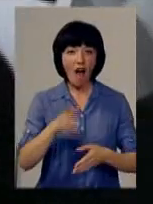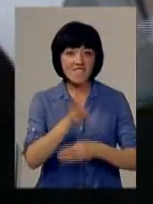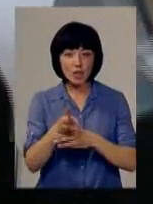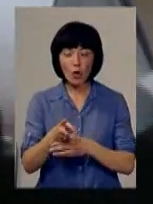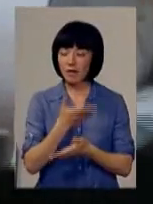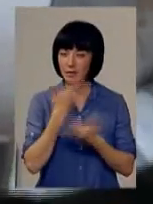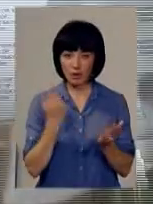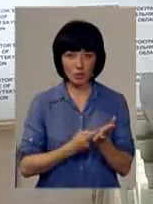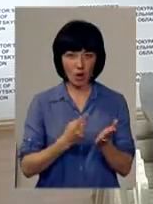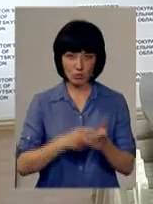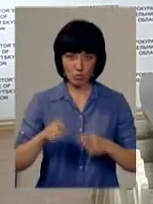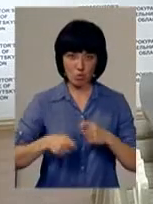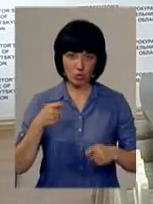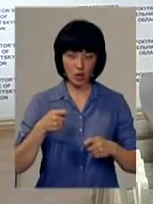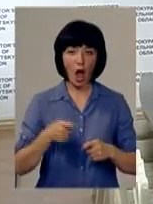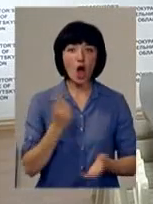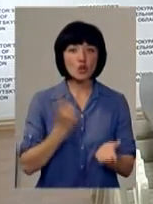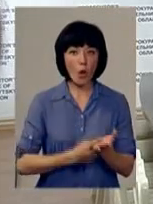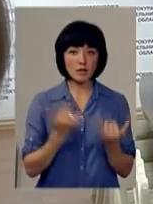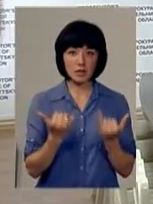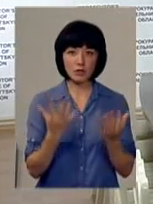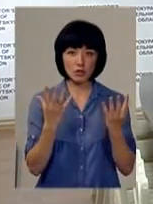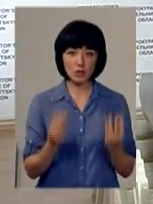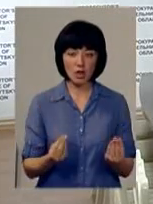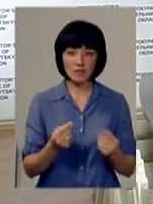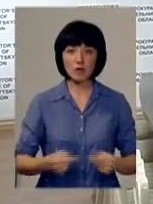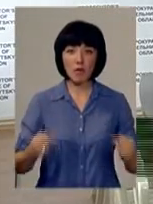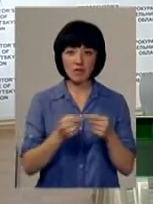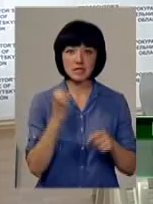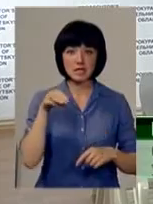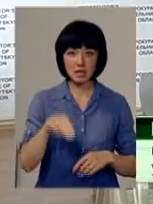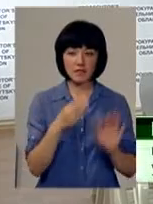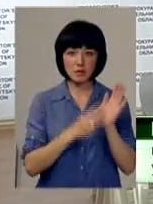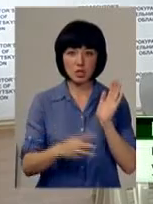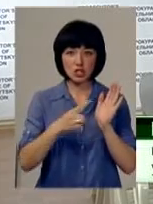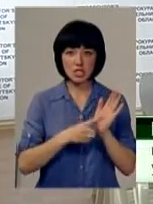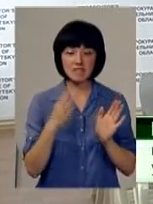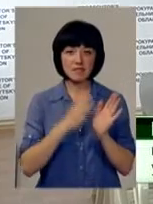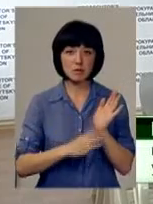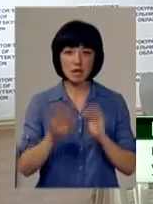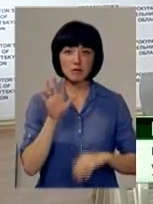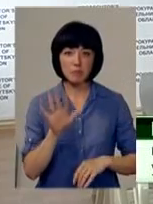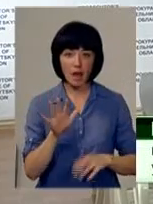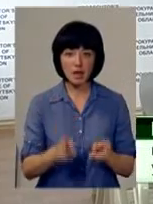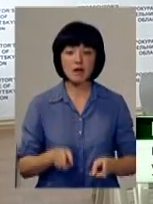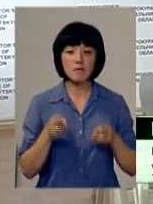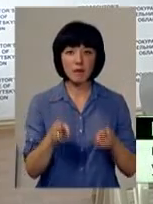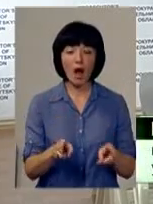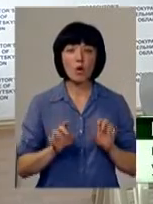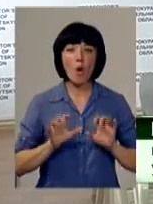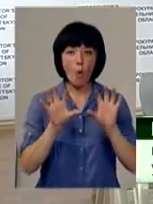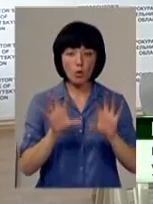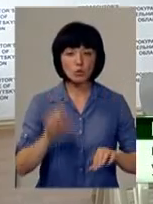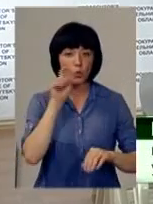є доказом правопорушення. Доказом на даний час відповідно до статей 86-85 Кримінального праціонального